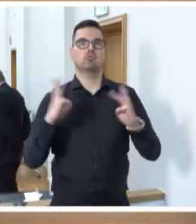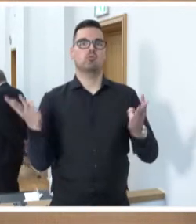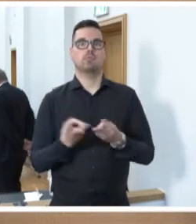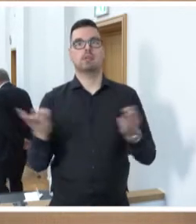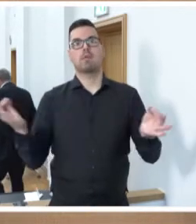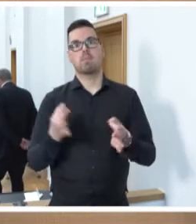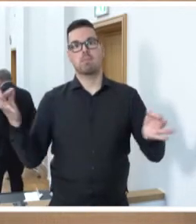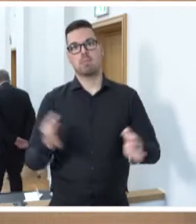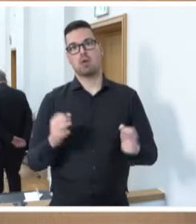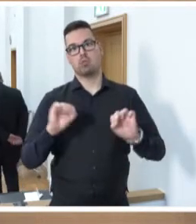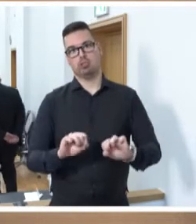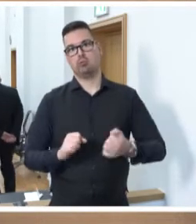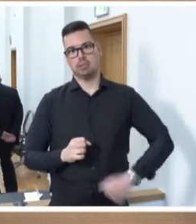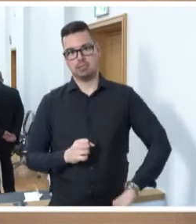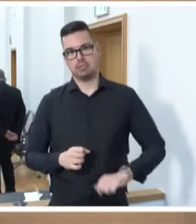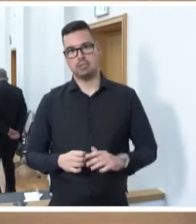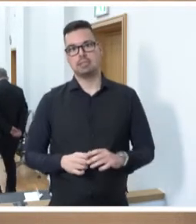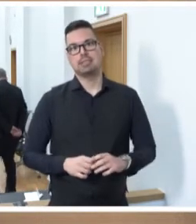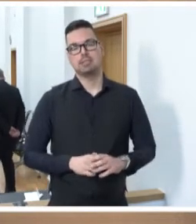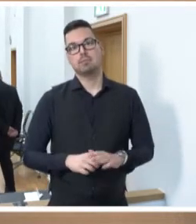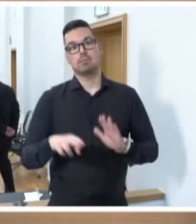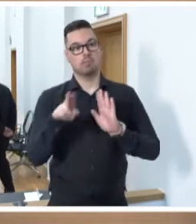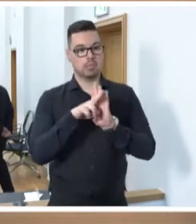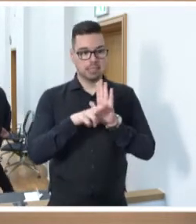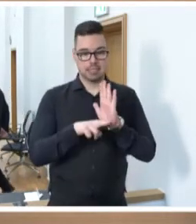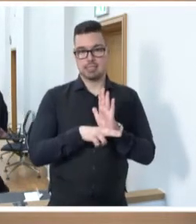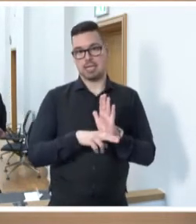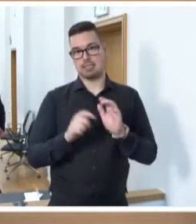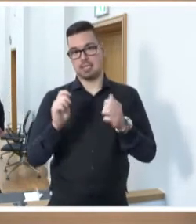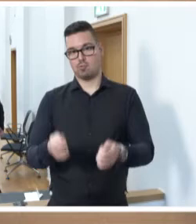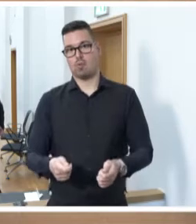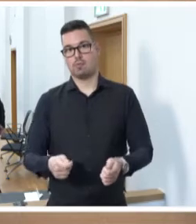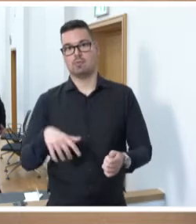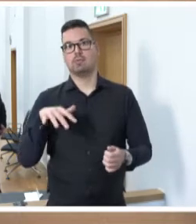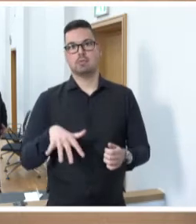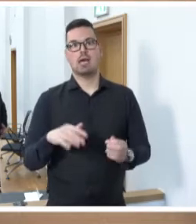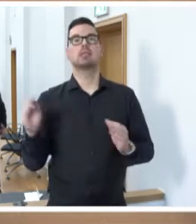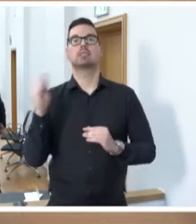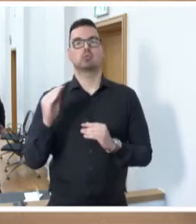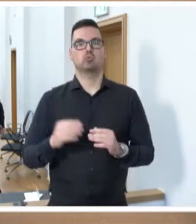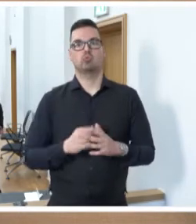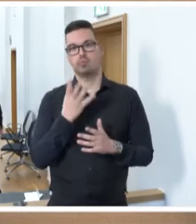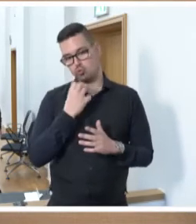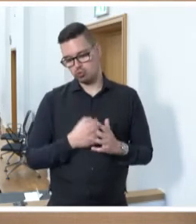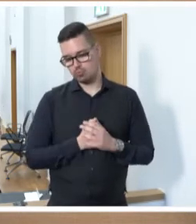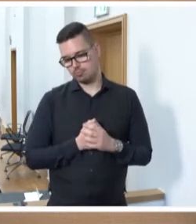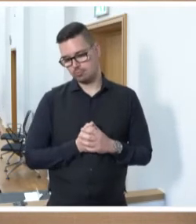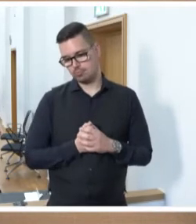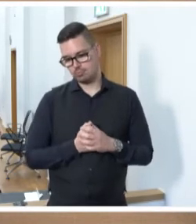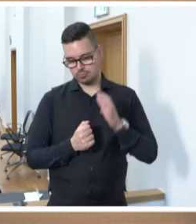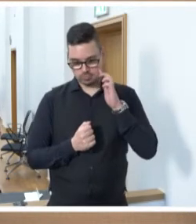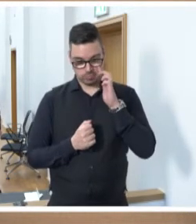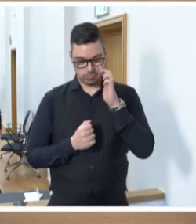Verbraucherschutz überwiesen. Diesem Gesetzentwurf liegen folgende Erwägungen zugrunde. Das